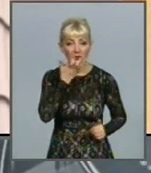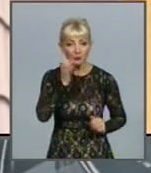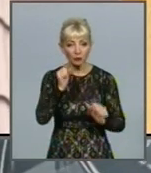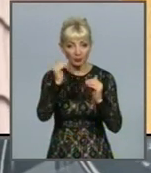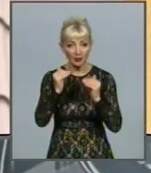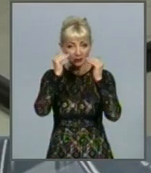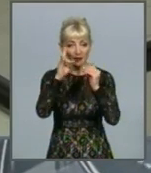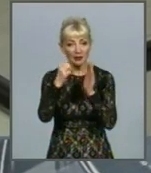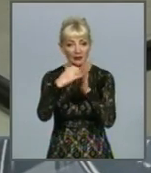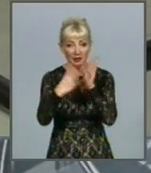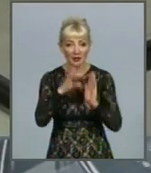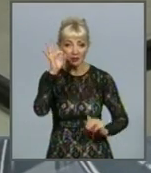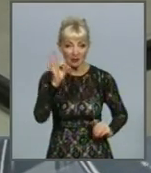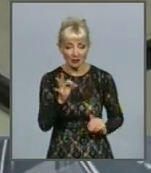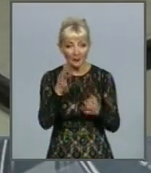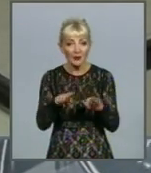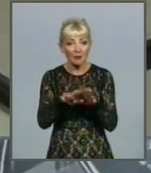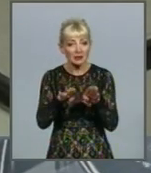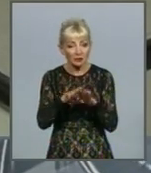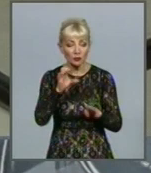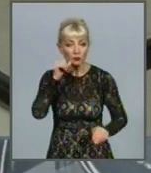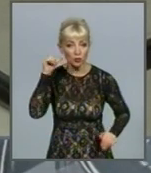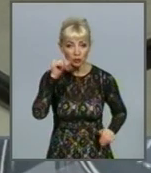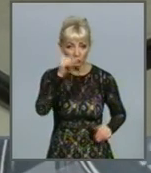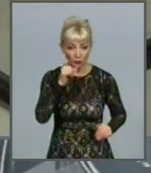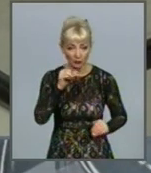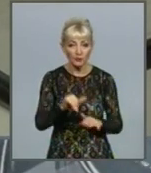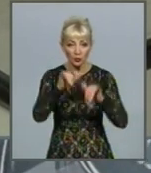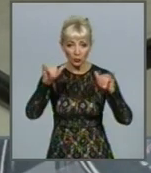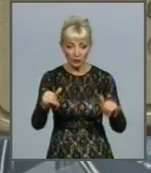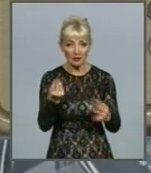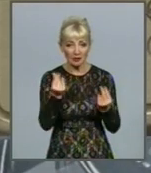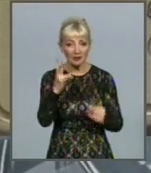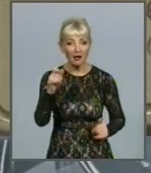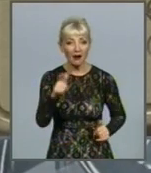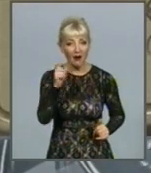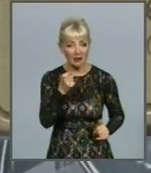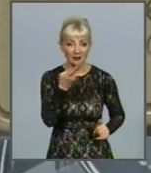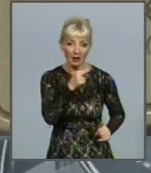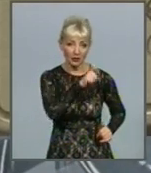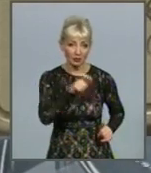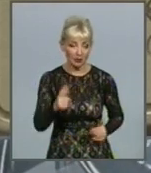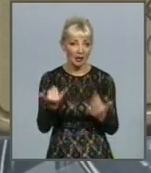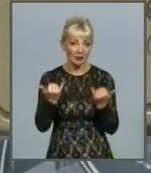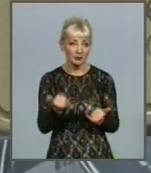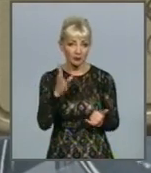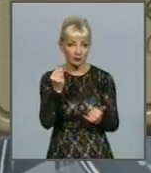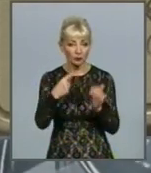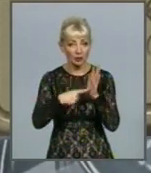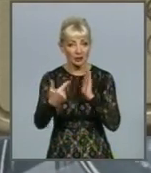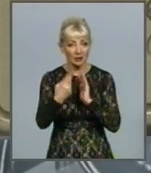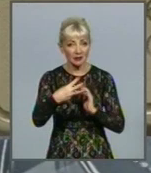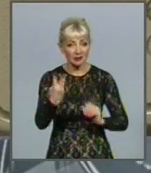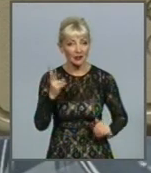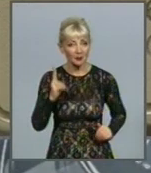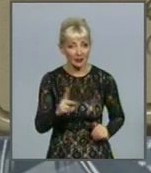подорожчати на 19% порівняно з минулим роком. До того ж, збільшилася ціна і на газ для населення. Тепер він коштує 6 гривень